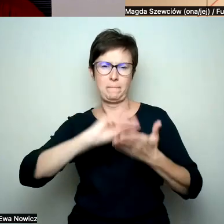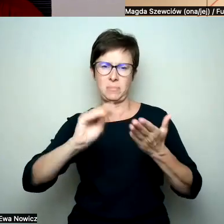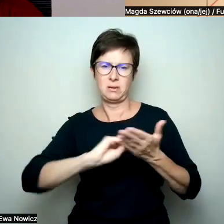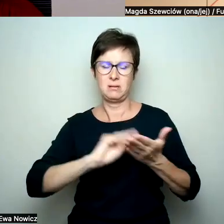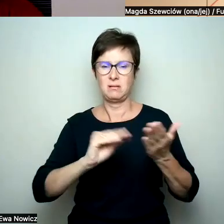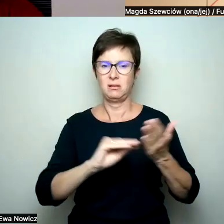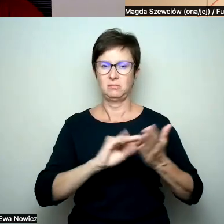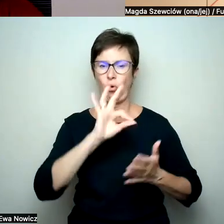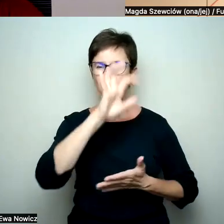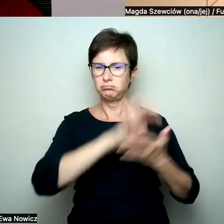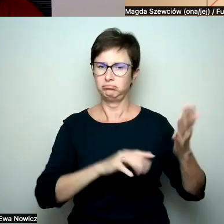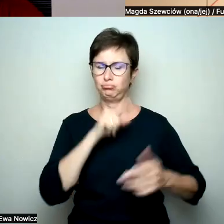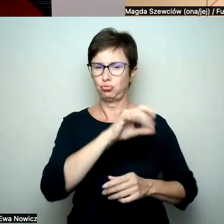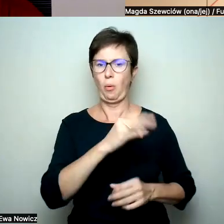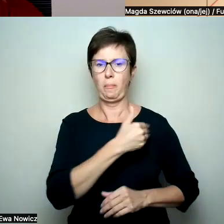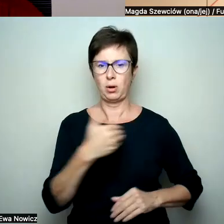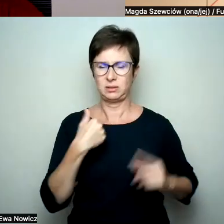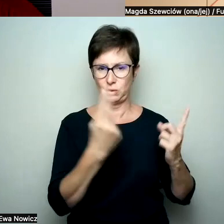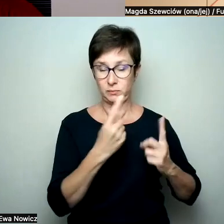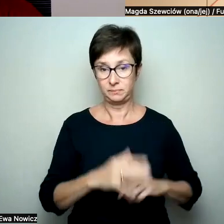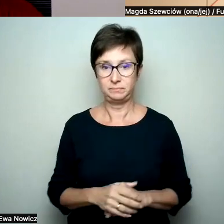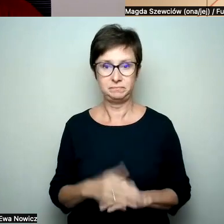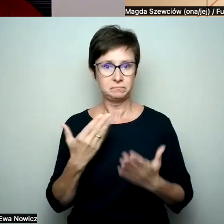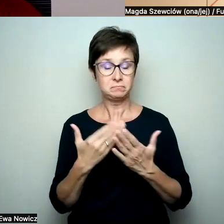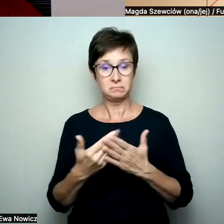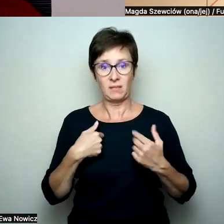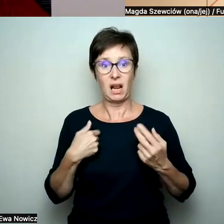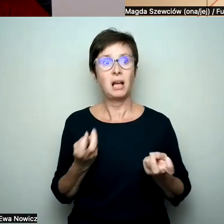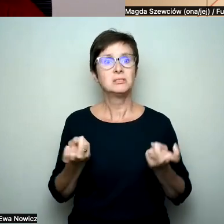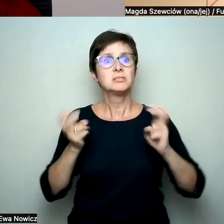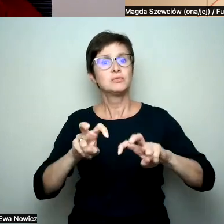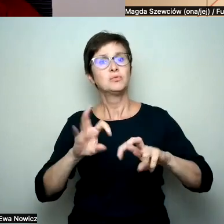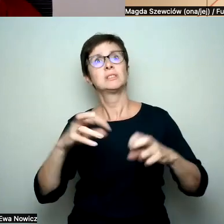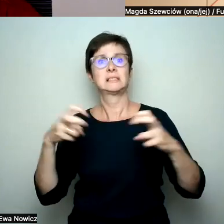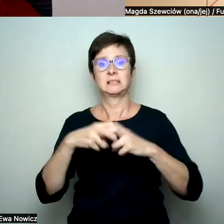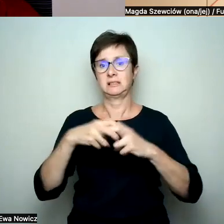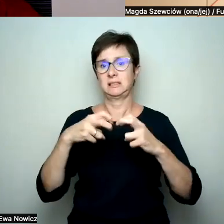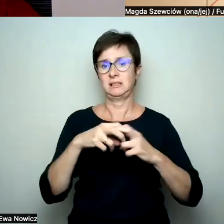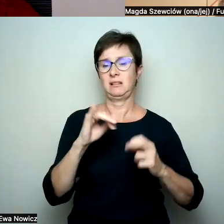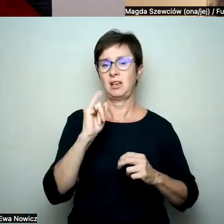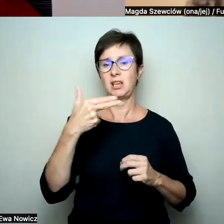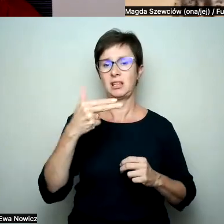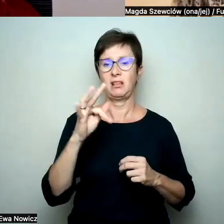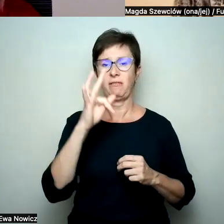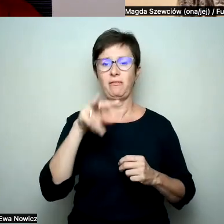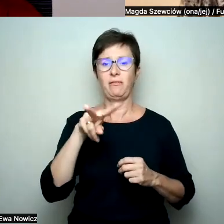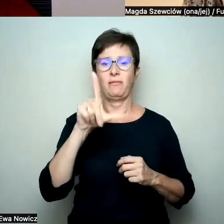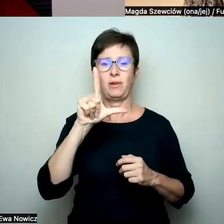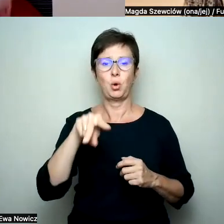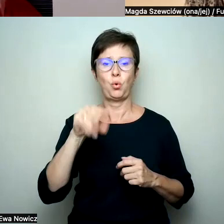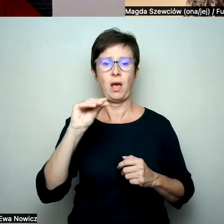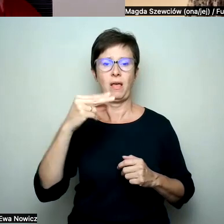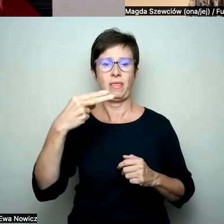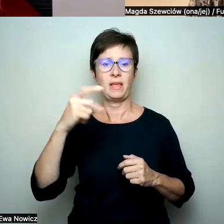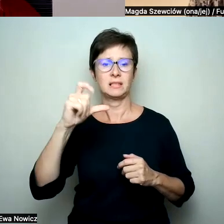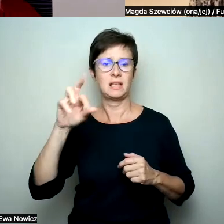chyba zrozumiałam, że jeśli chodzi o bycie twórcą internetową czy influencerem, niektórzy nie lubią tego słowa, no ale umówmy się,